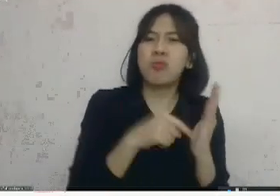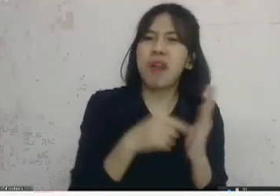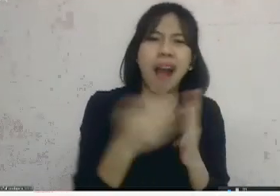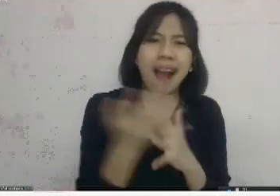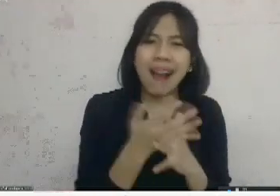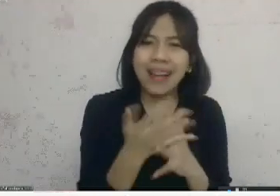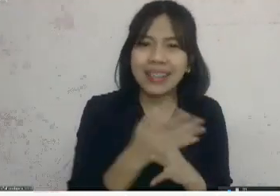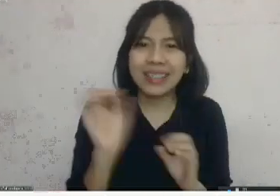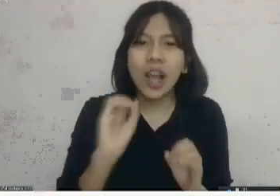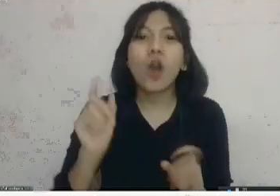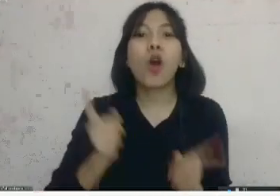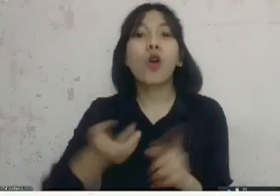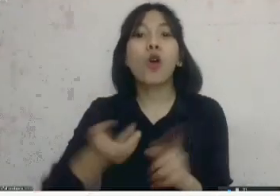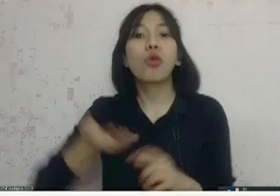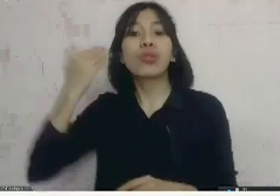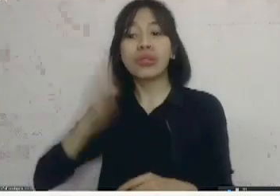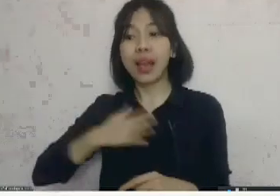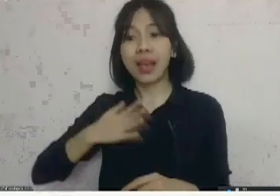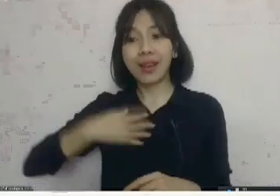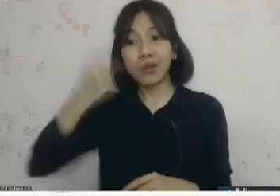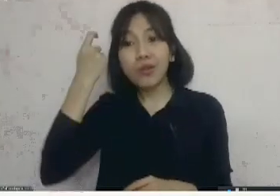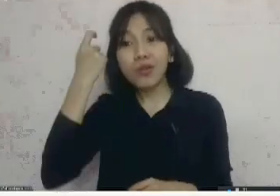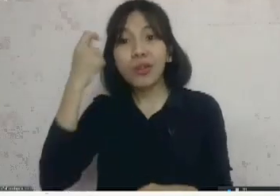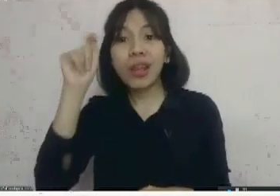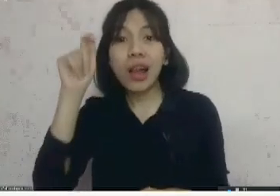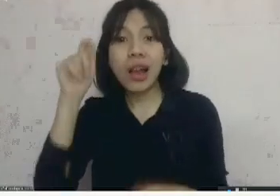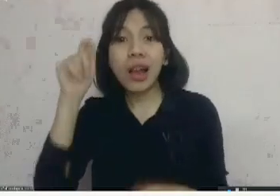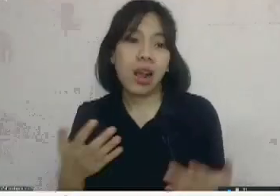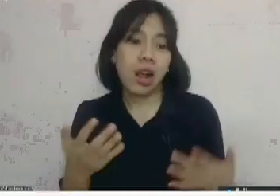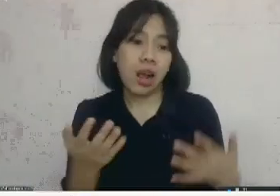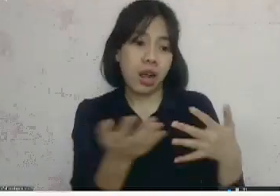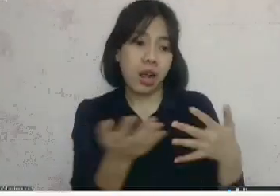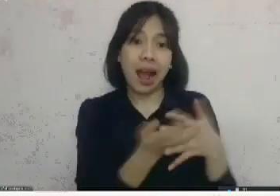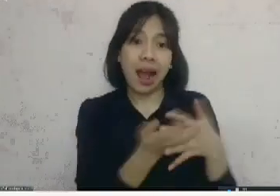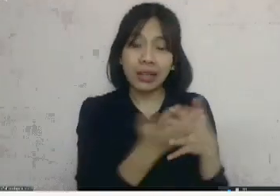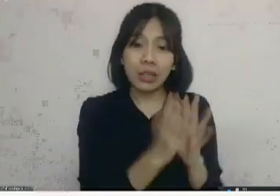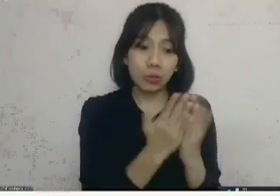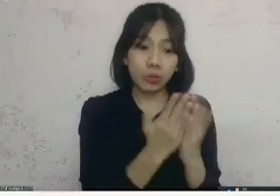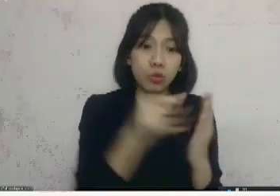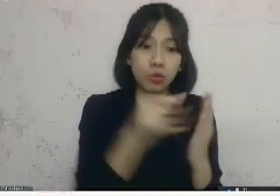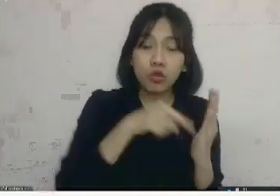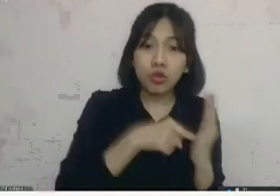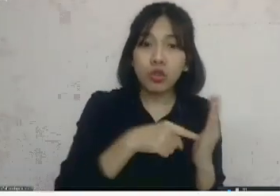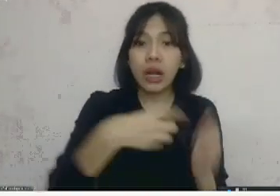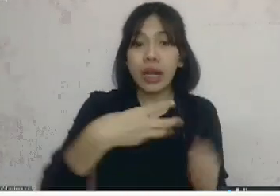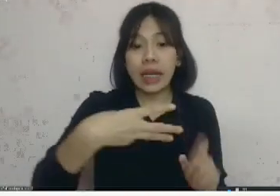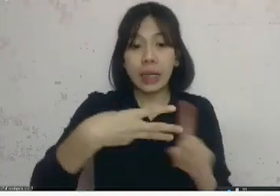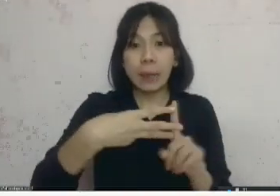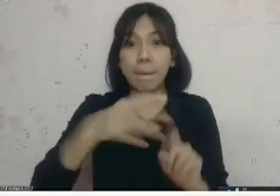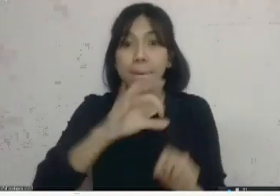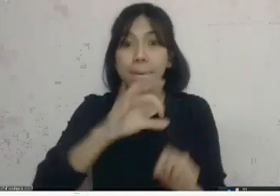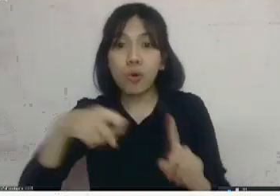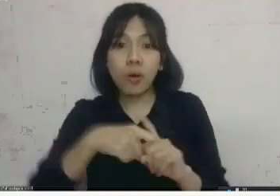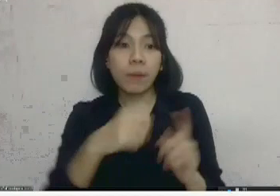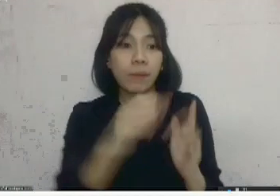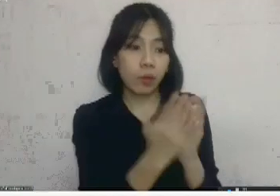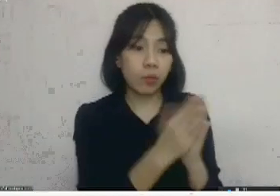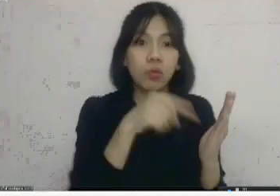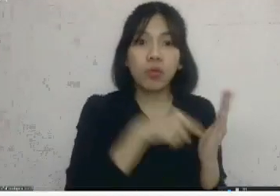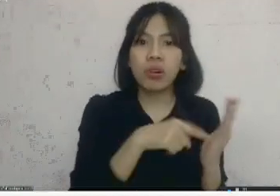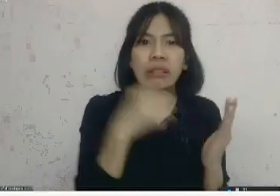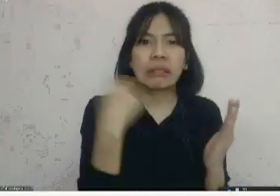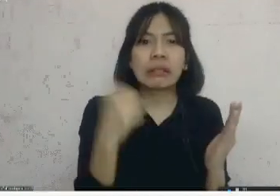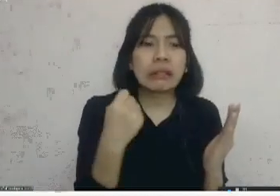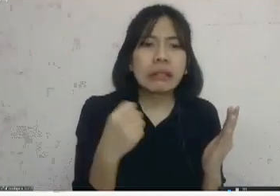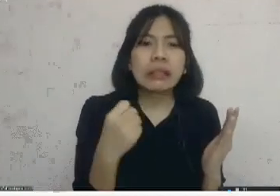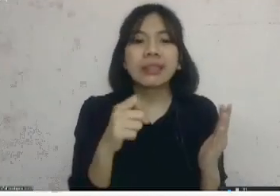kalau waktu jaman saya dulu kuliah itu belum banyak gitu kan e-book-e-book jadi buku kuliah itu saya scan sendiri satu persatu